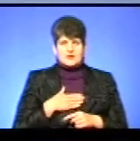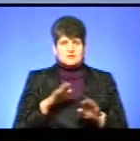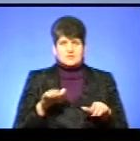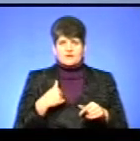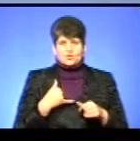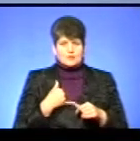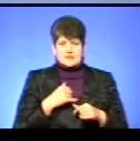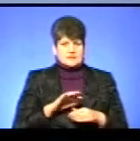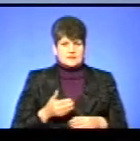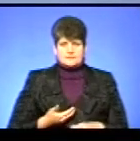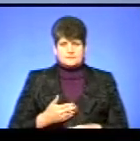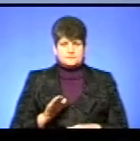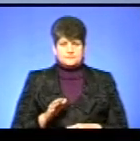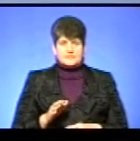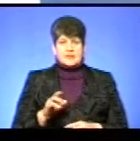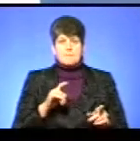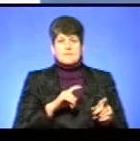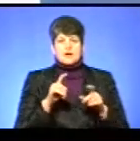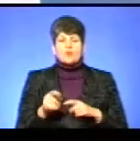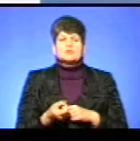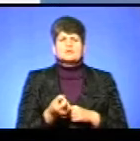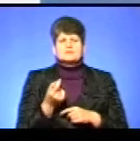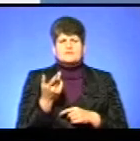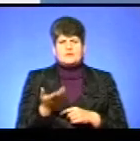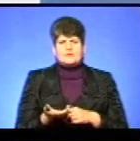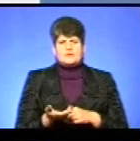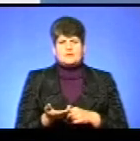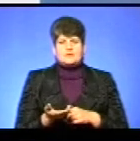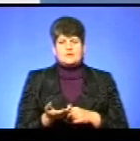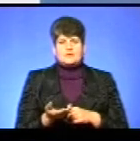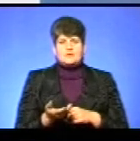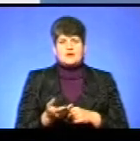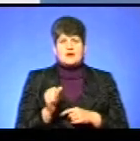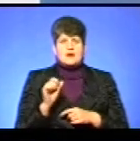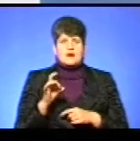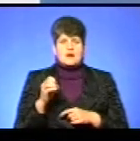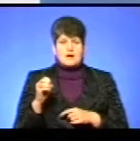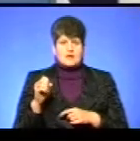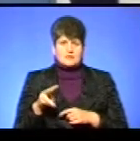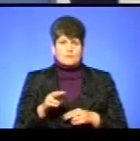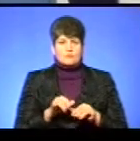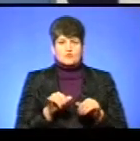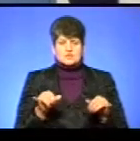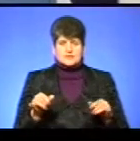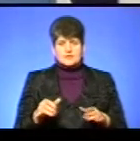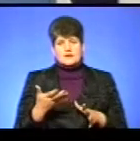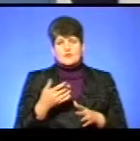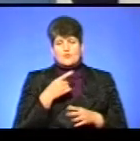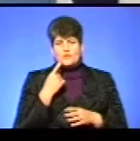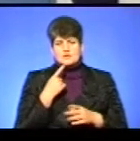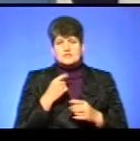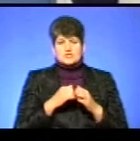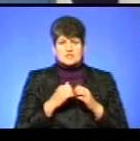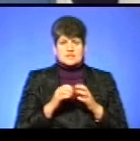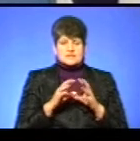гніздиться. На перельотах звідки, розкажіть, який є ареал? Ареал поширення. Визначають науковці, частіше за